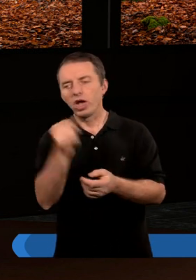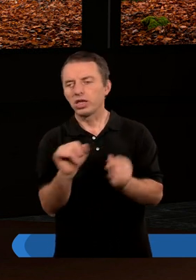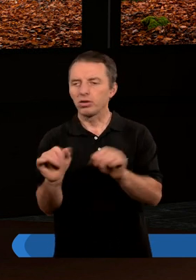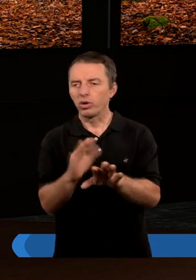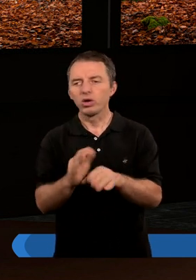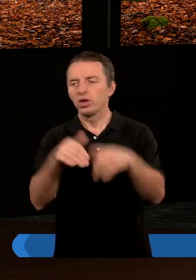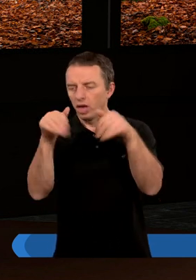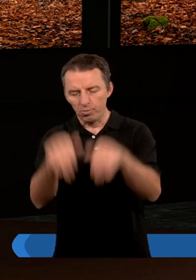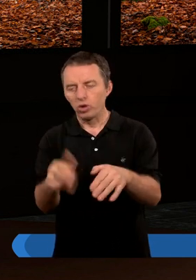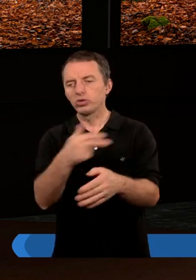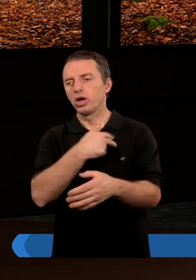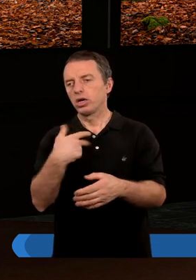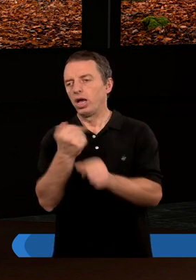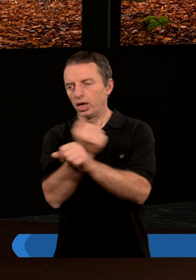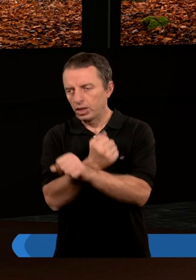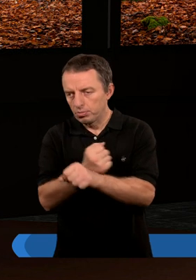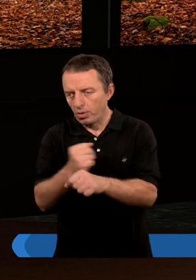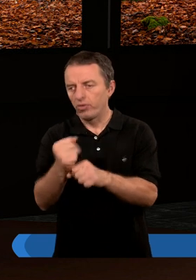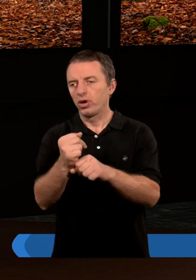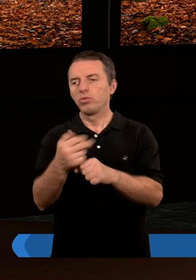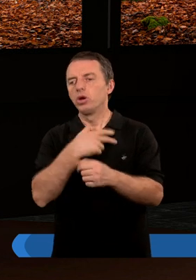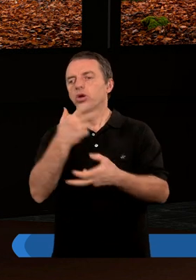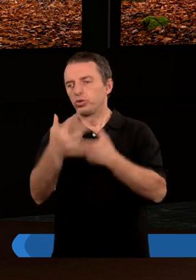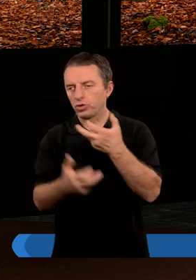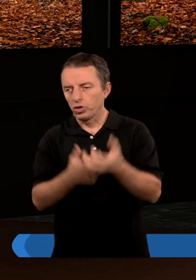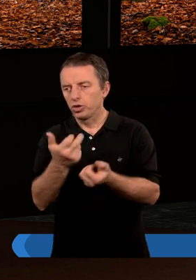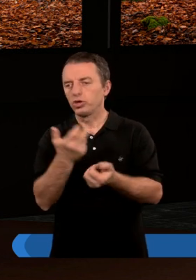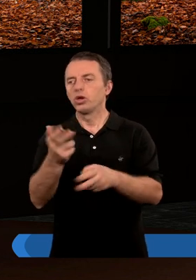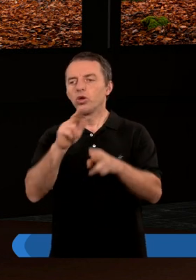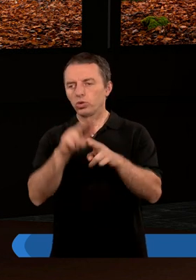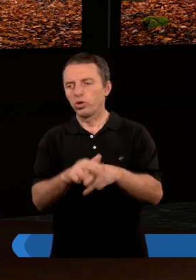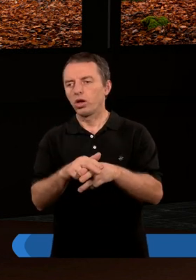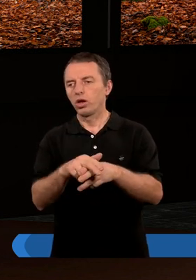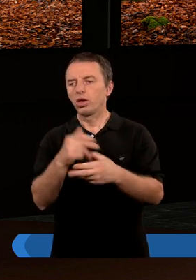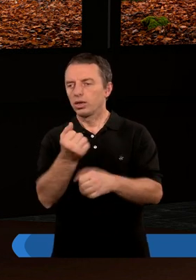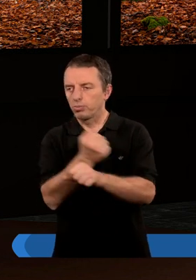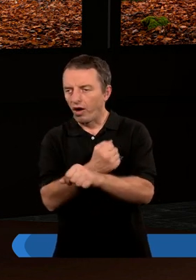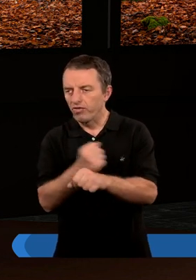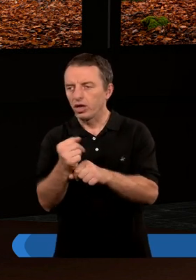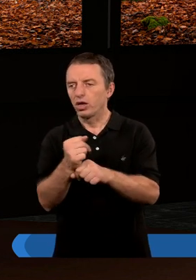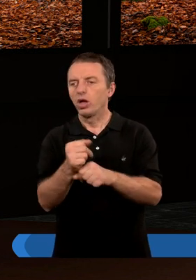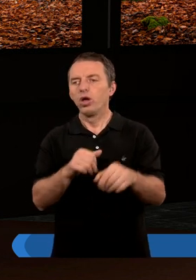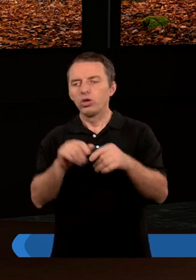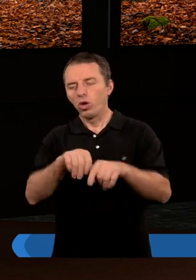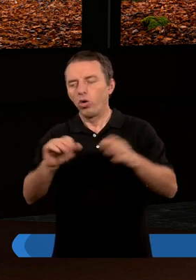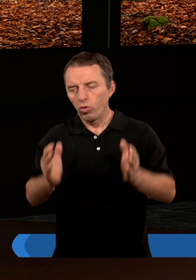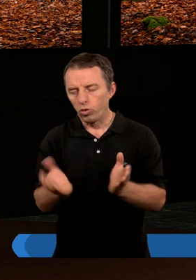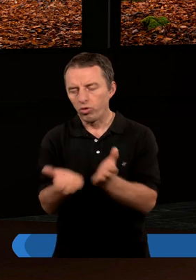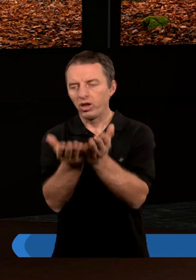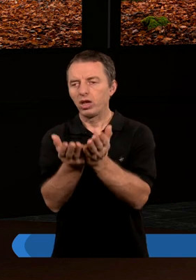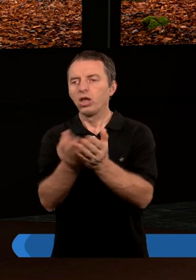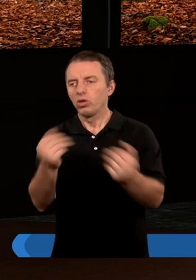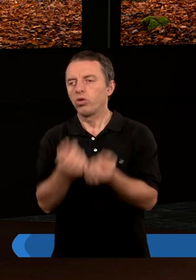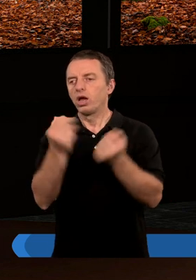żaden sposób nie może nas zbawić. To nie jest czynnik, który powoduje zbawienie. Natomiast to uświęcenie,